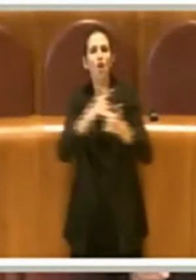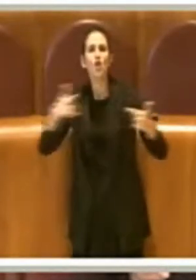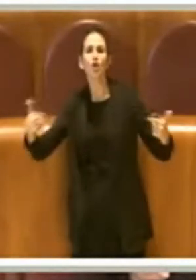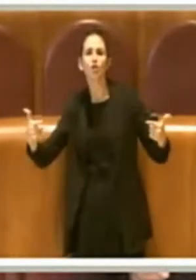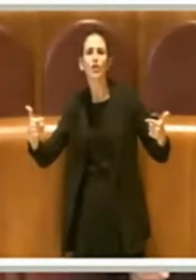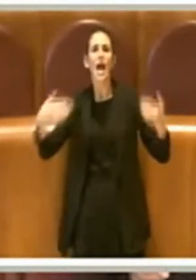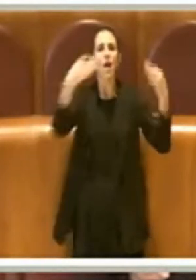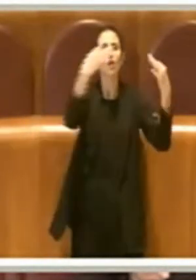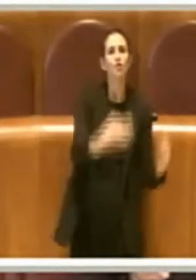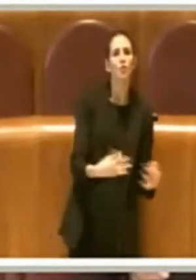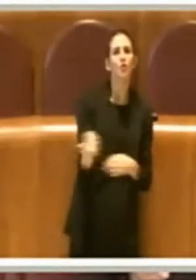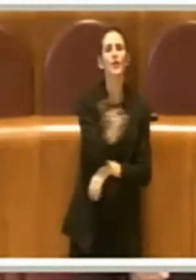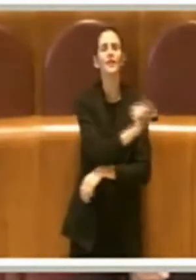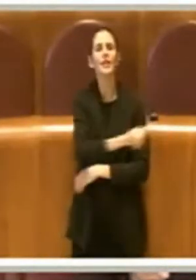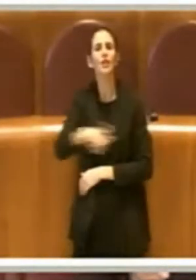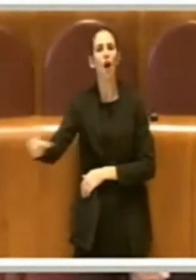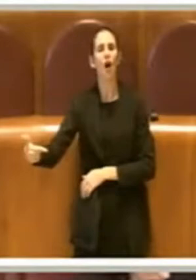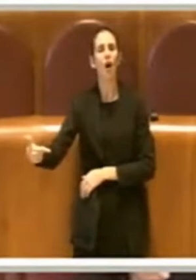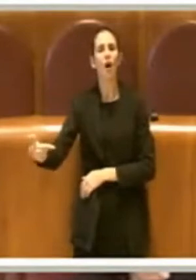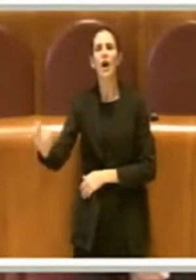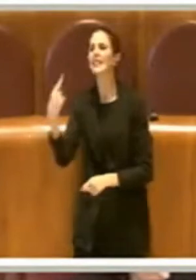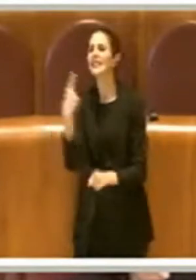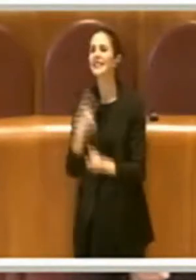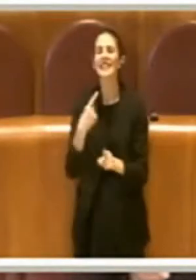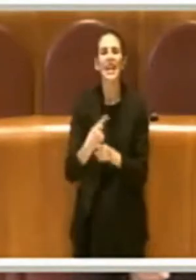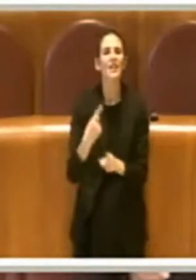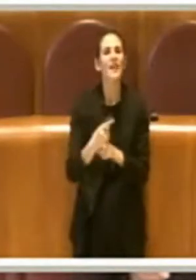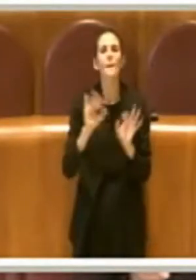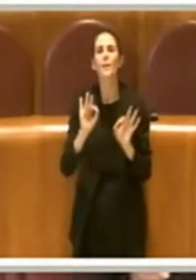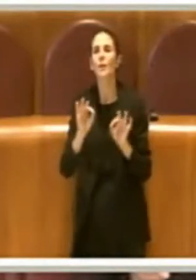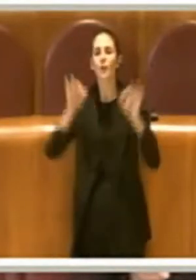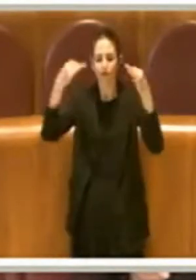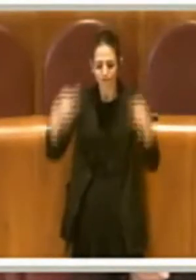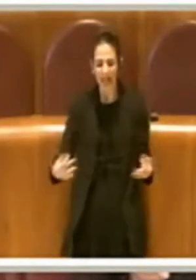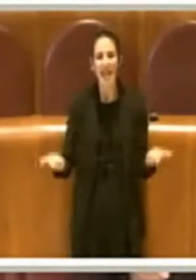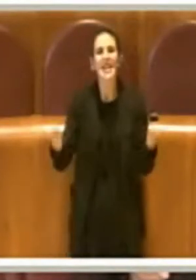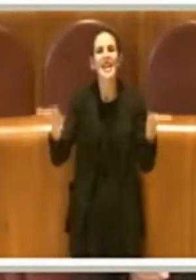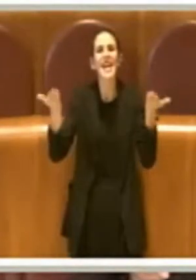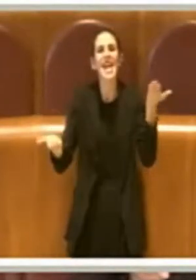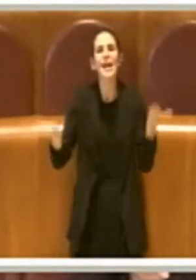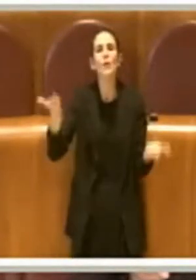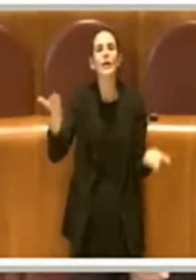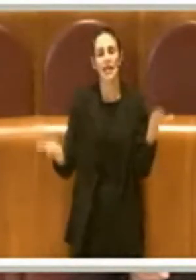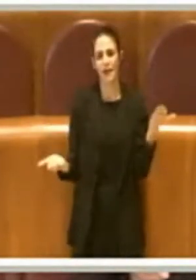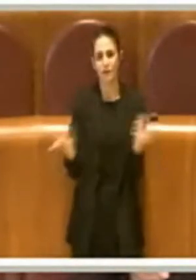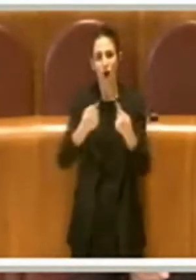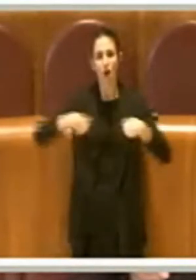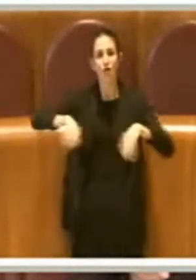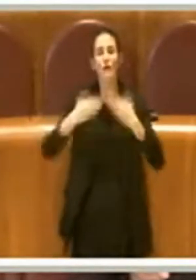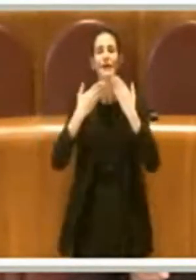misure. Si deve mantenere un giusto equilibrio e con questa delibera lo stiamo facendo. Fatevene una ragione.